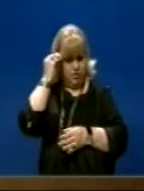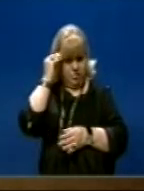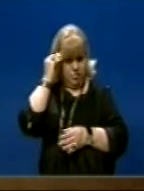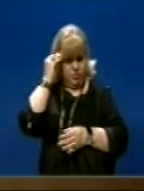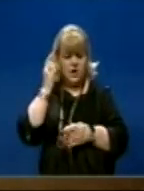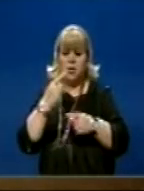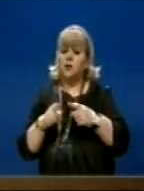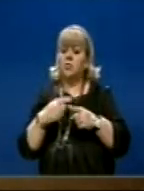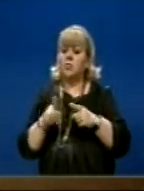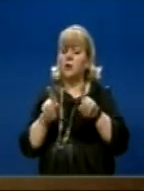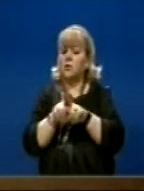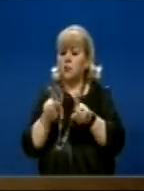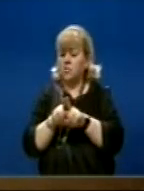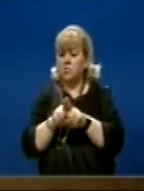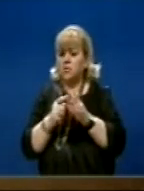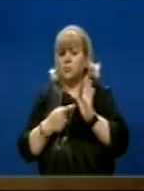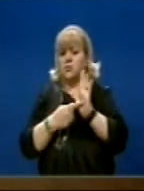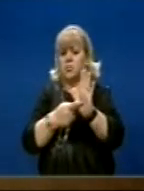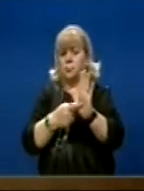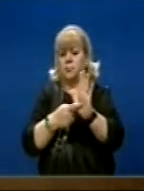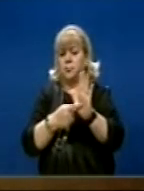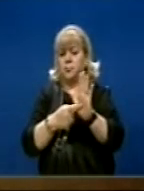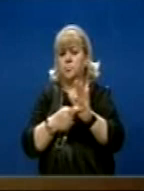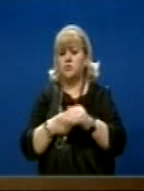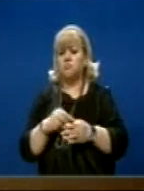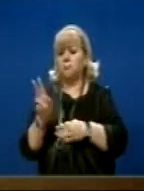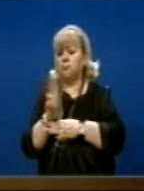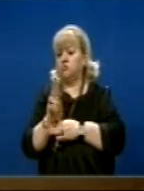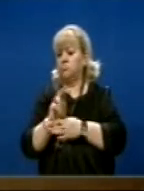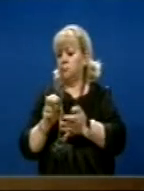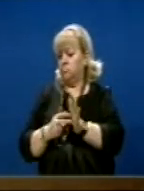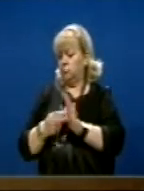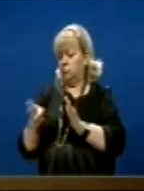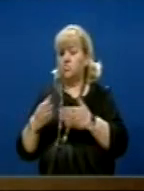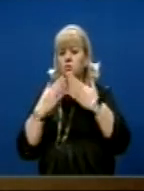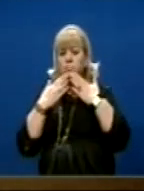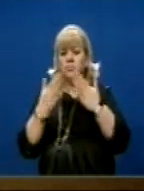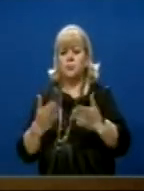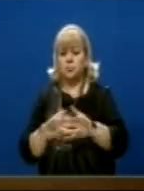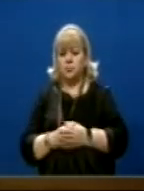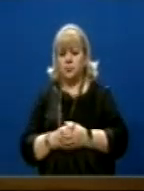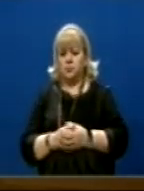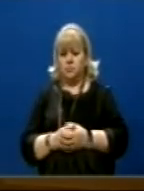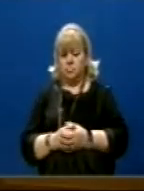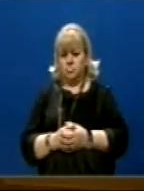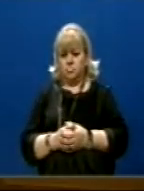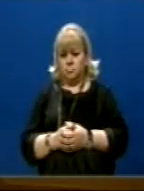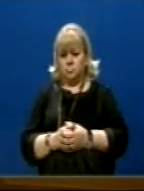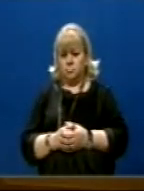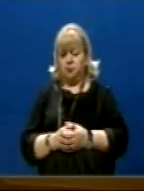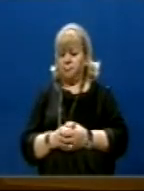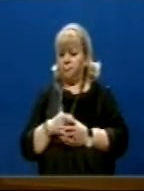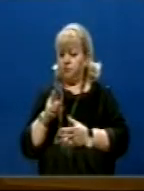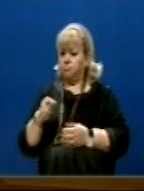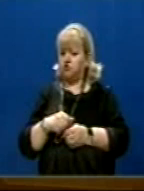Dhe si të tjilë Klasifikojnë vetën Në form të spekulantve politik Falinderet Musë bëni vetë